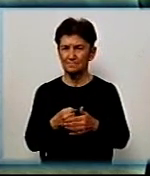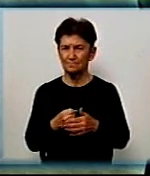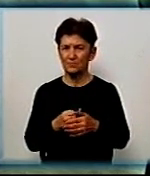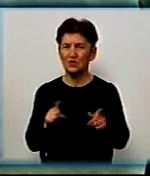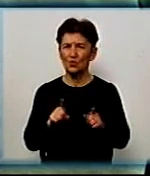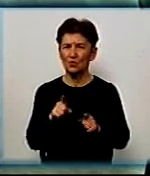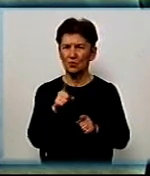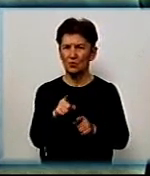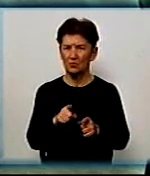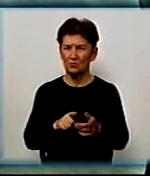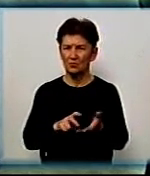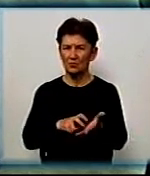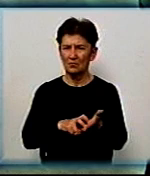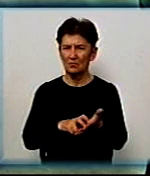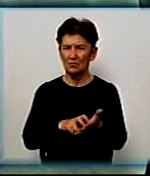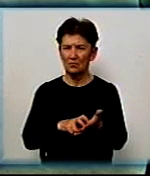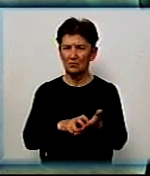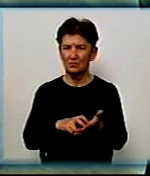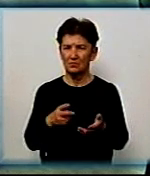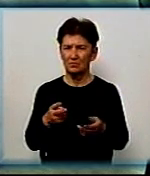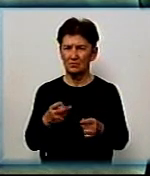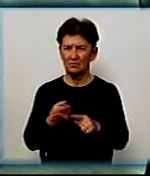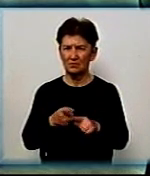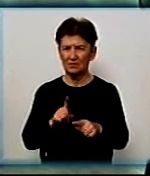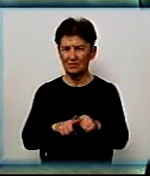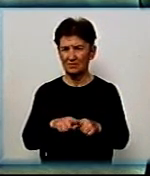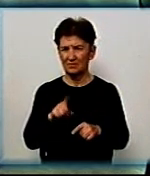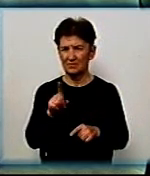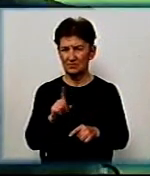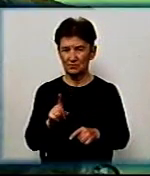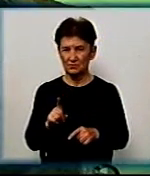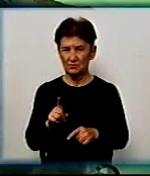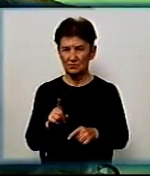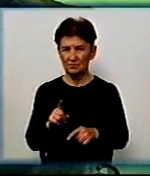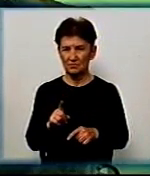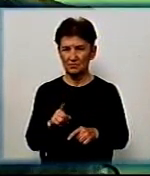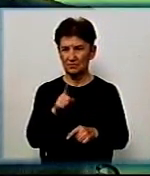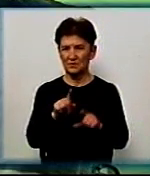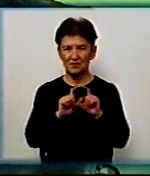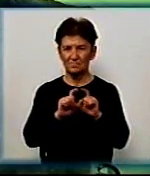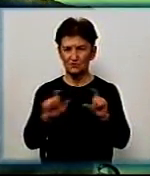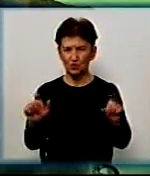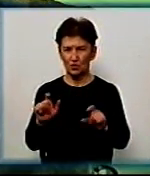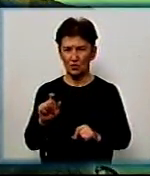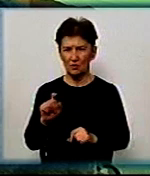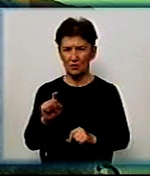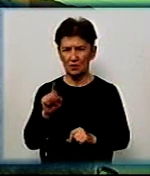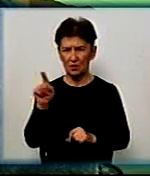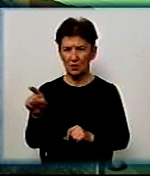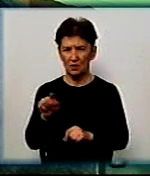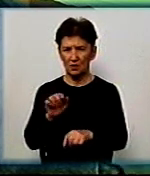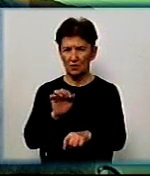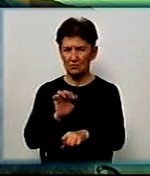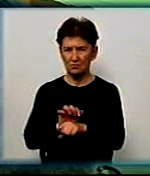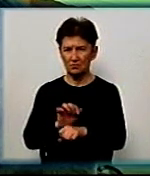боїшся? Тому що він знову буде до мене лісний, знову була така ситуація. В школу повертатися, куди дитину відправляти.